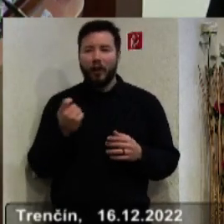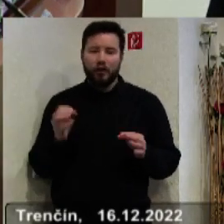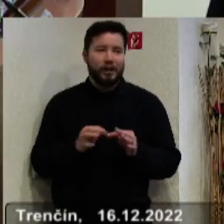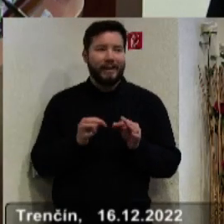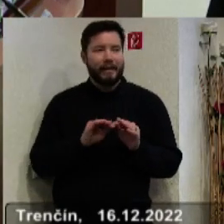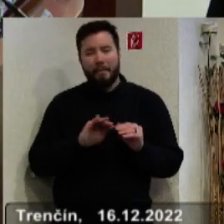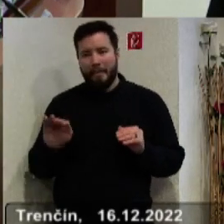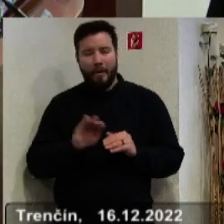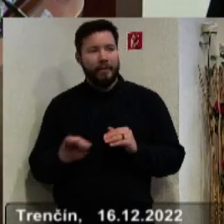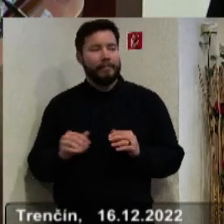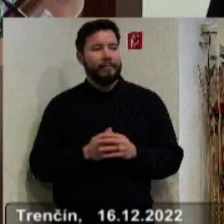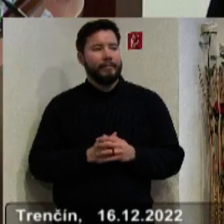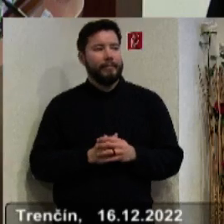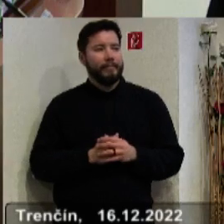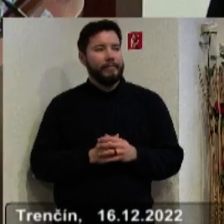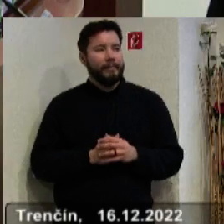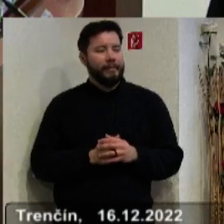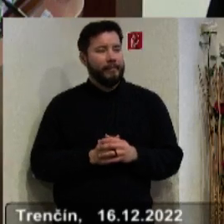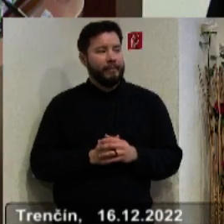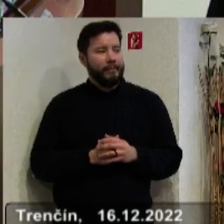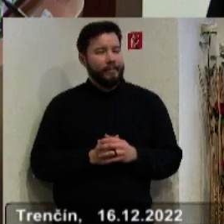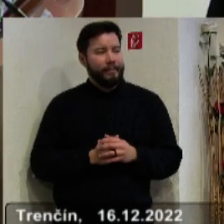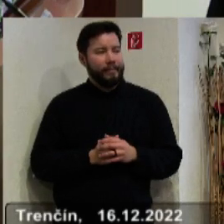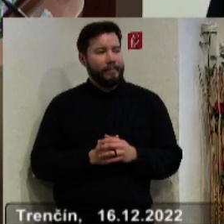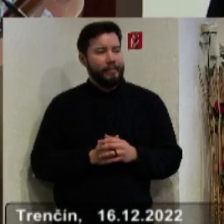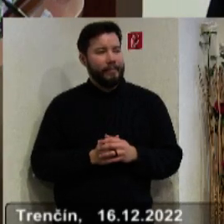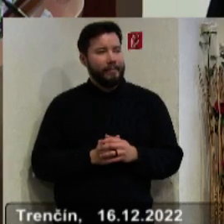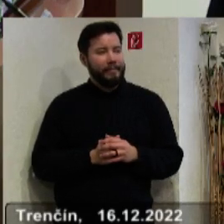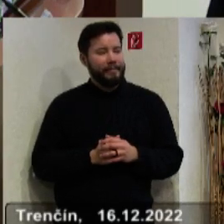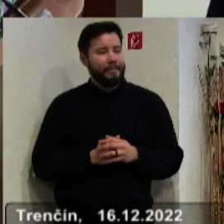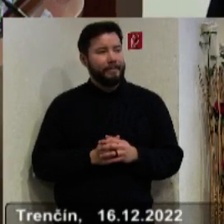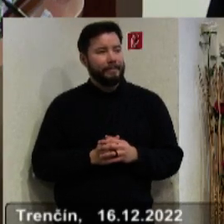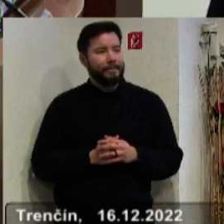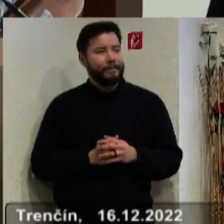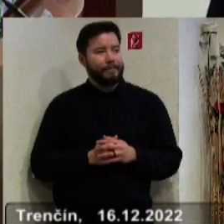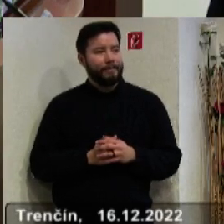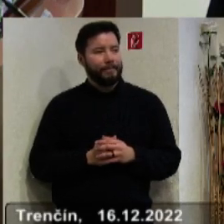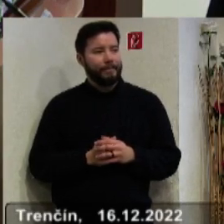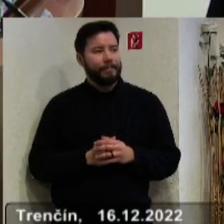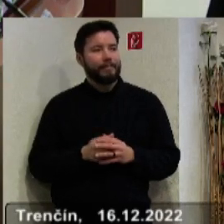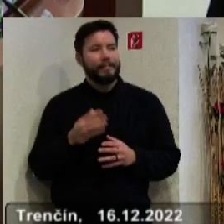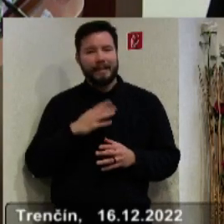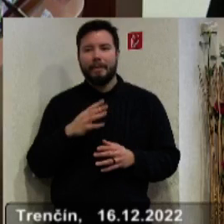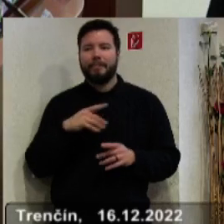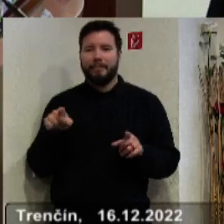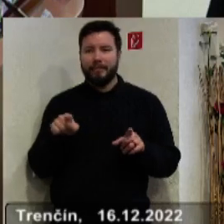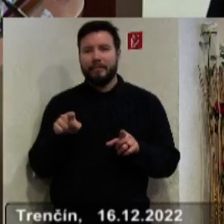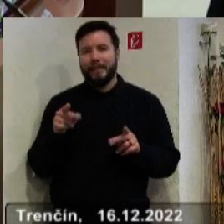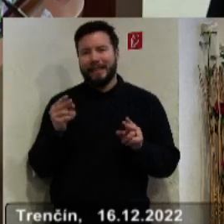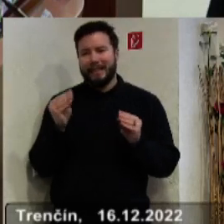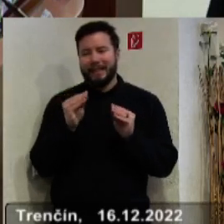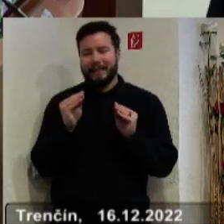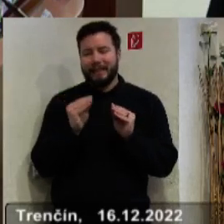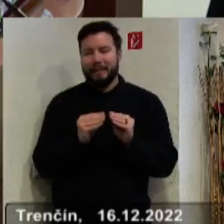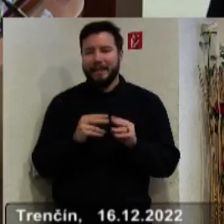sviatky atď a tak ďalej. Keď bude tam aj to všetko, všetko chceme teda mať v pondelky, tak ako sme tovali doteraz,